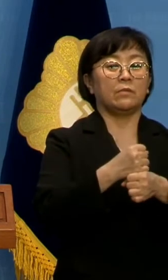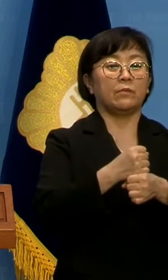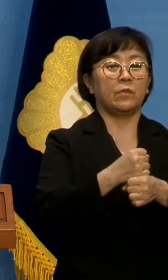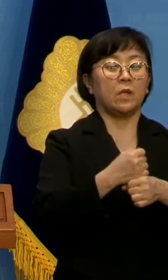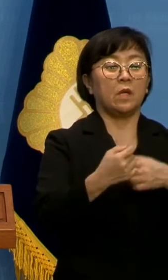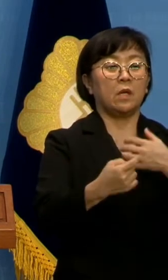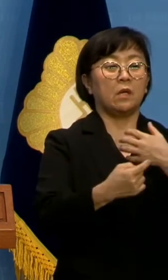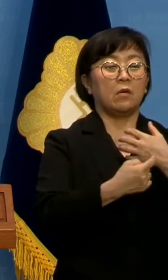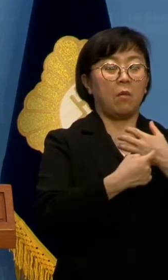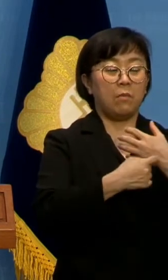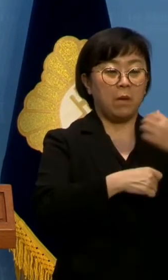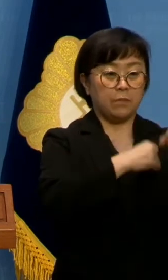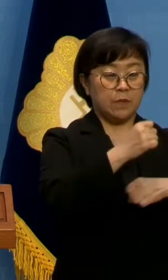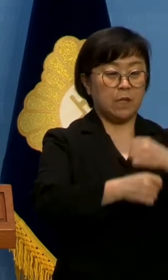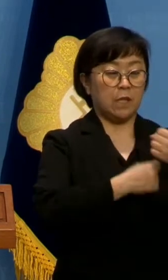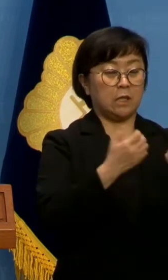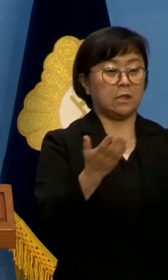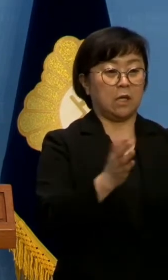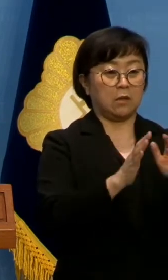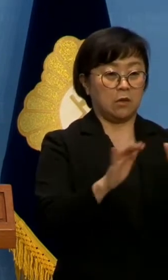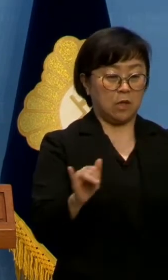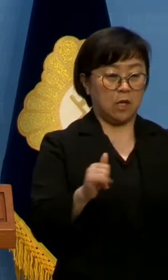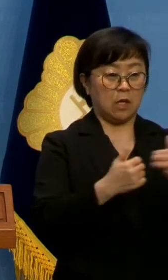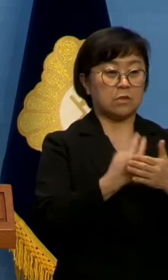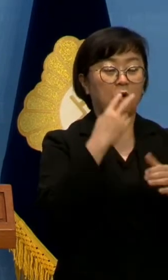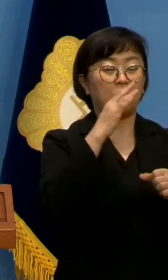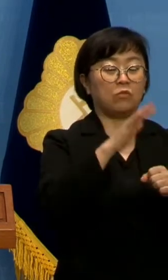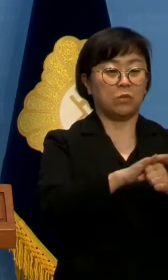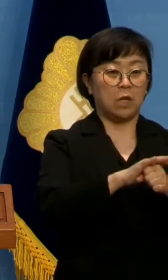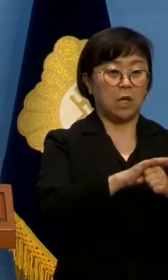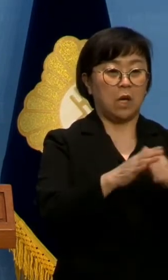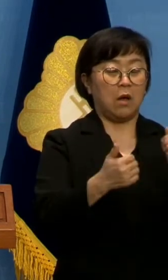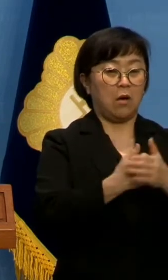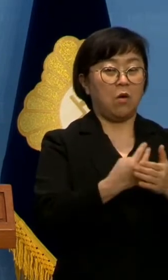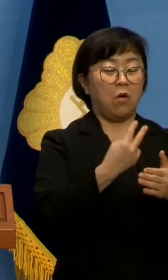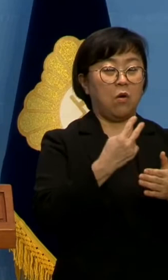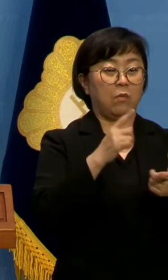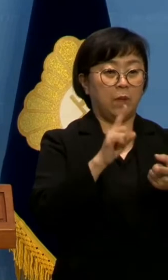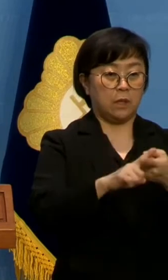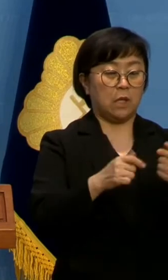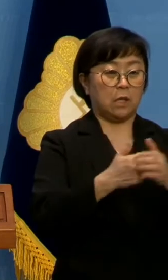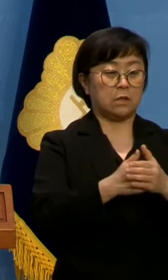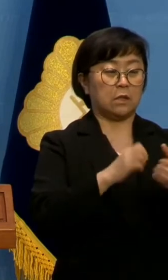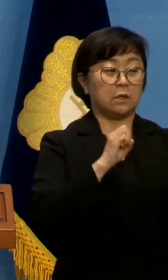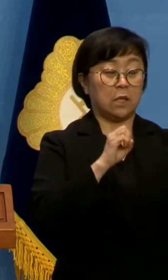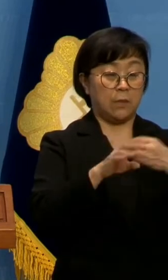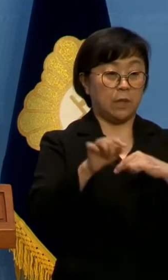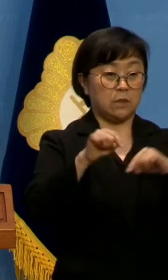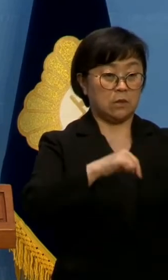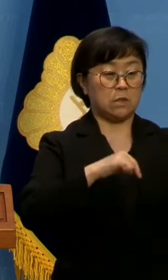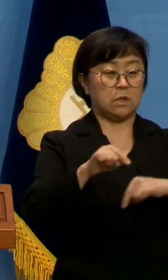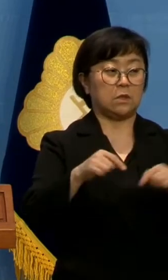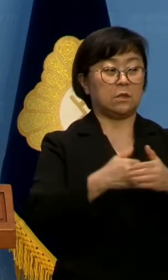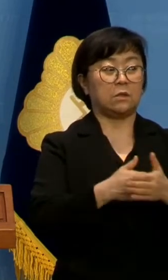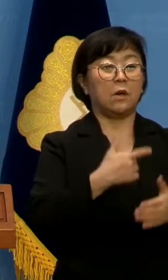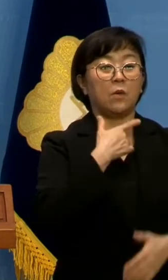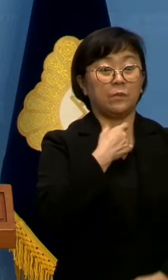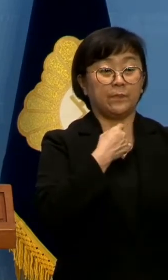무늬만 프리랜서들의 서론과 억울함에 녹색 정당은 응답하는 정치를 하겠습니다.